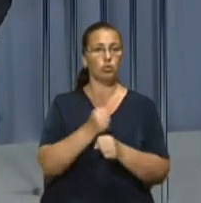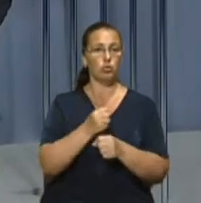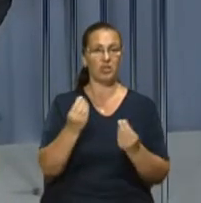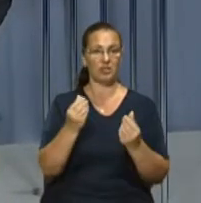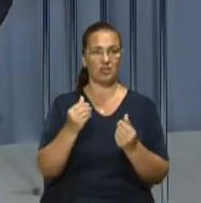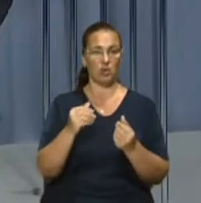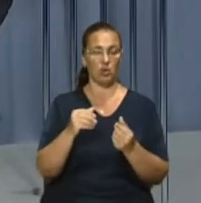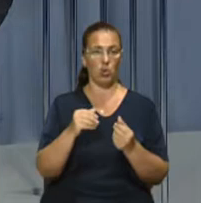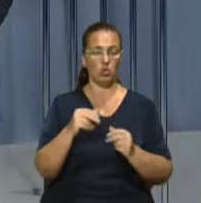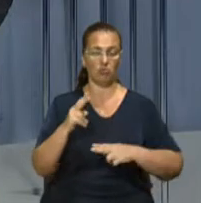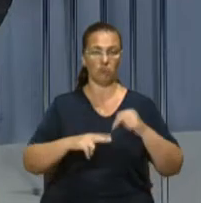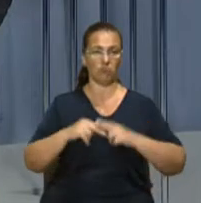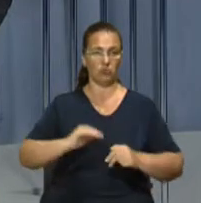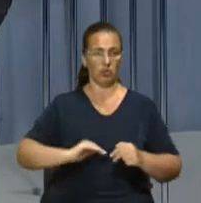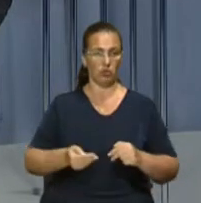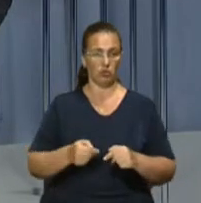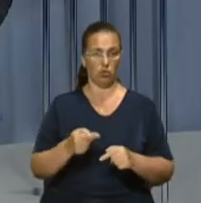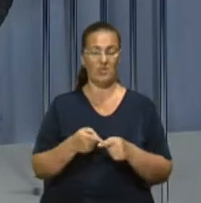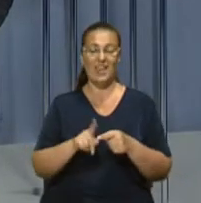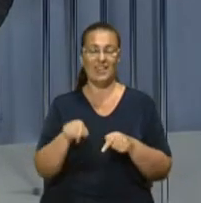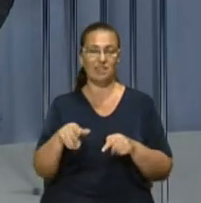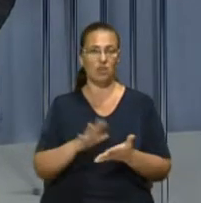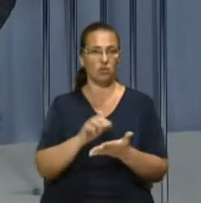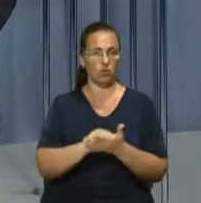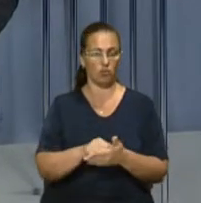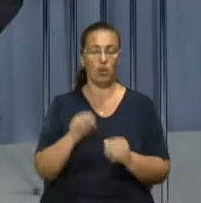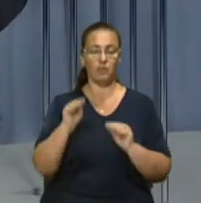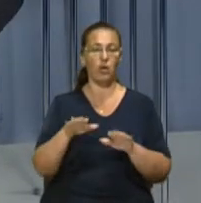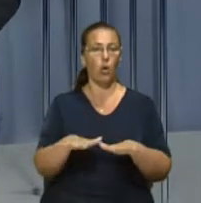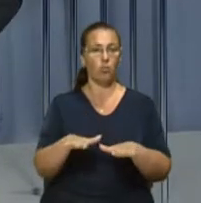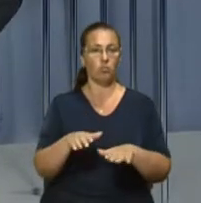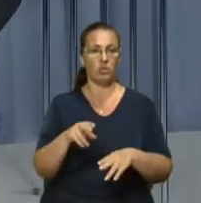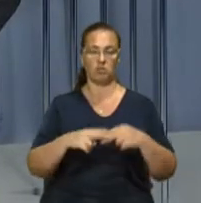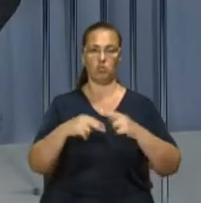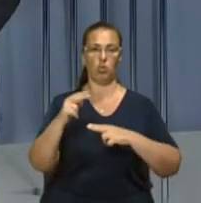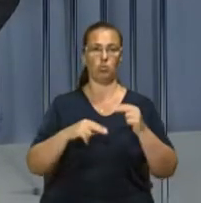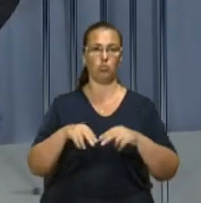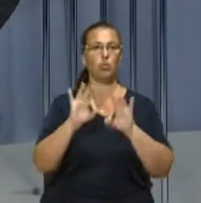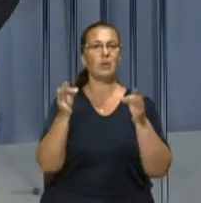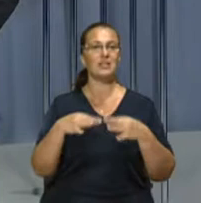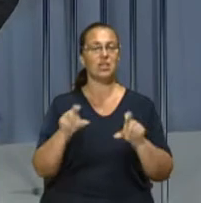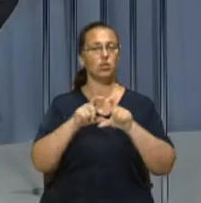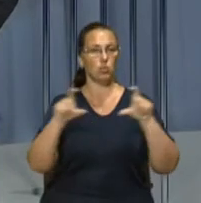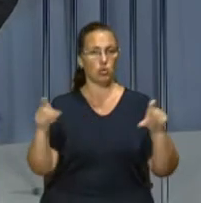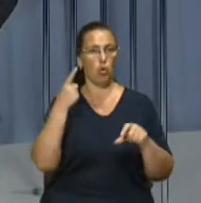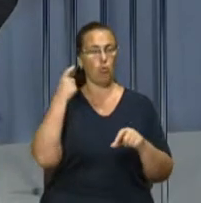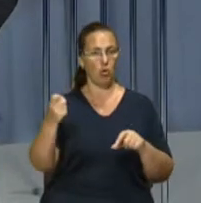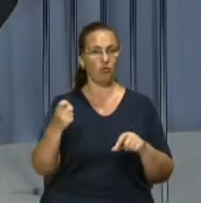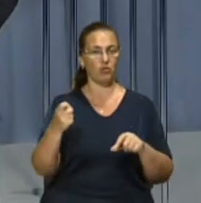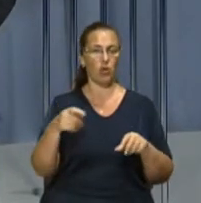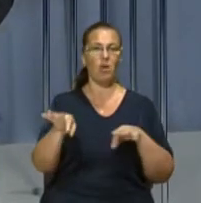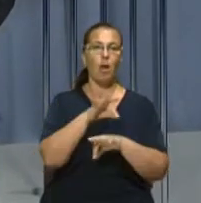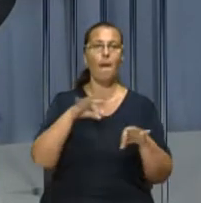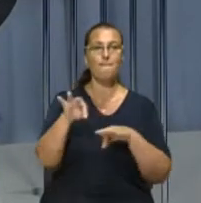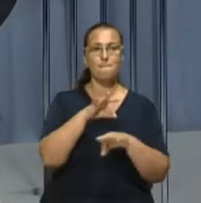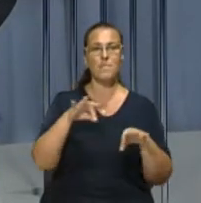який її зруйнував. Також на цій ділянці збудують дитячу мистецьку школу. Про це повідомив представник проєктної організації Сергій Іванов